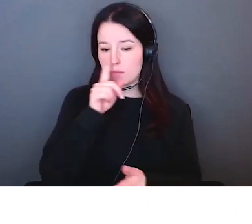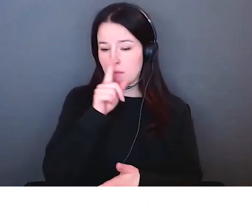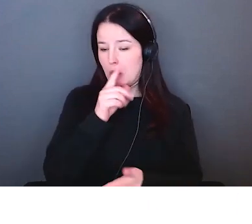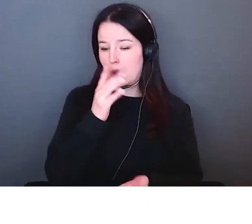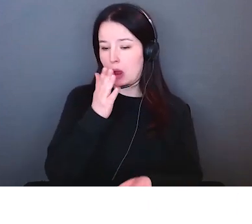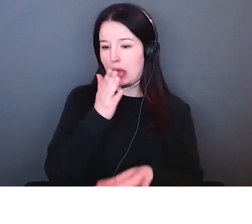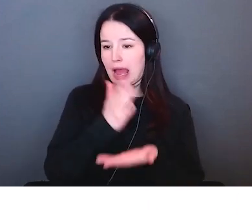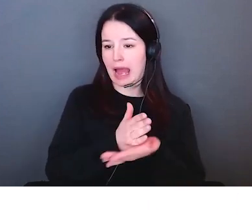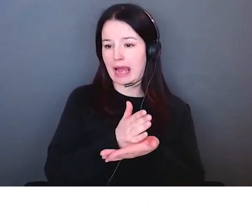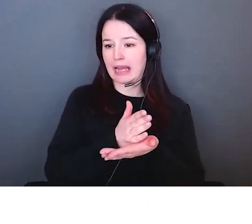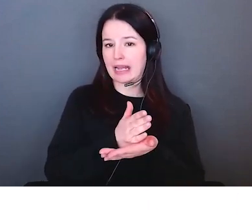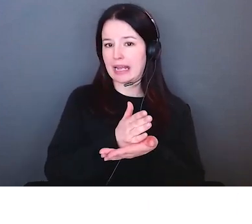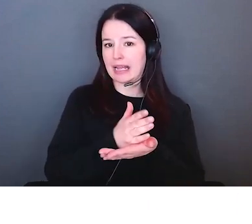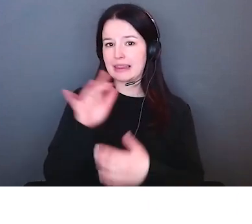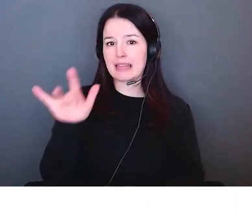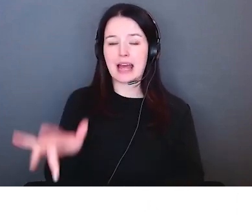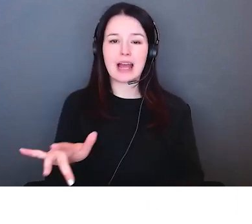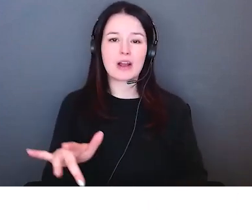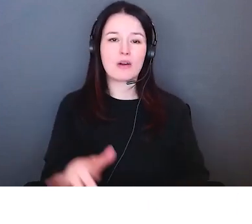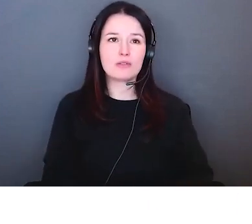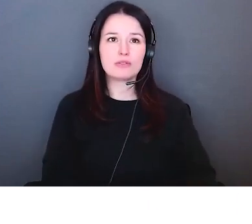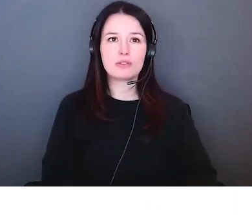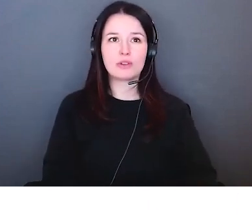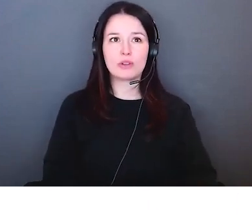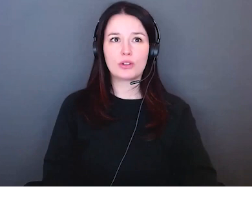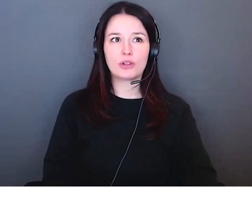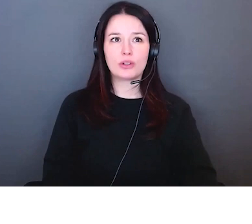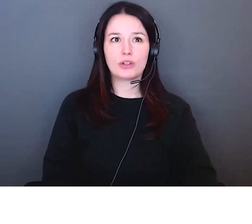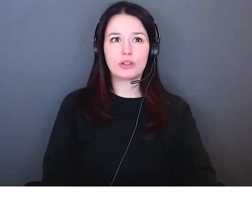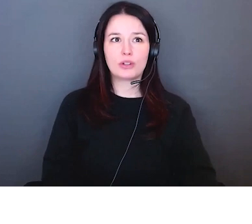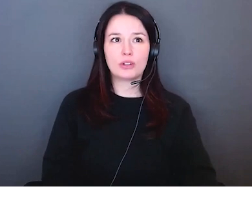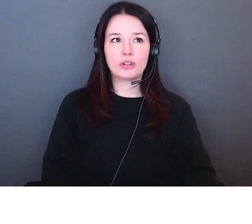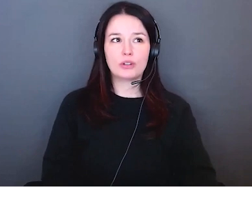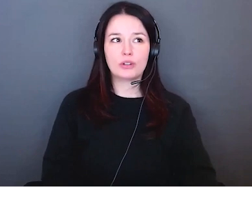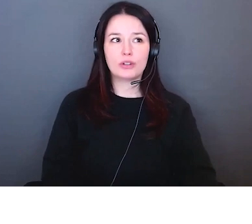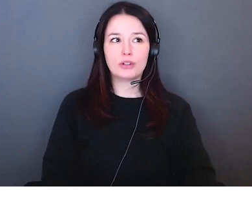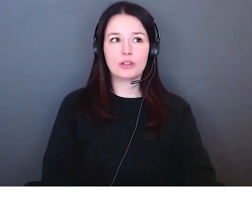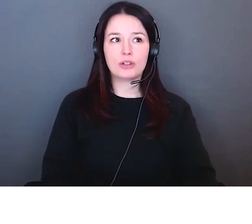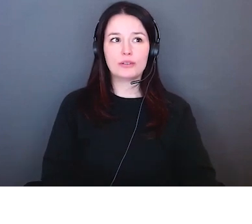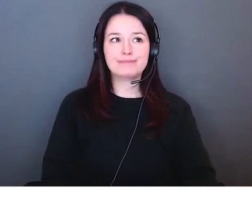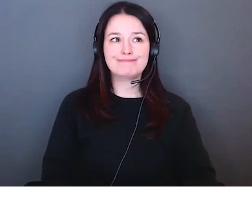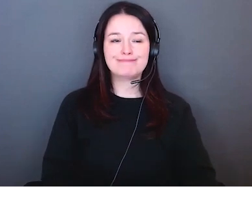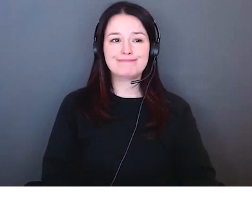-être attendre à voir je suis plutôt calme étant donné d'où je viens